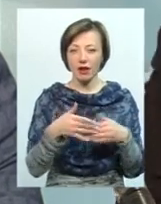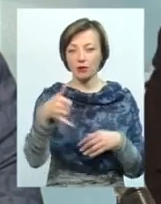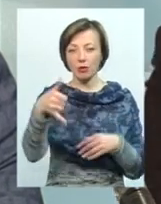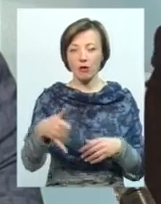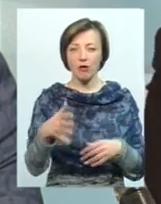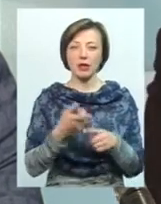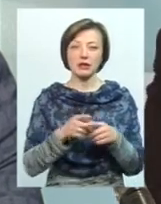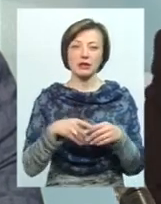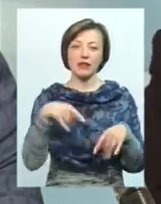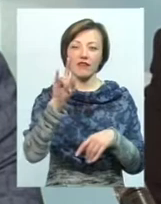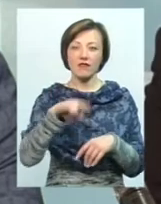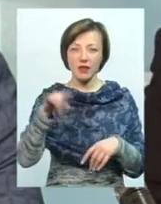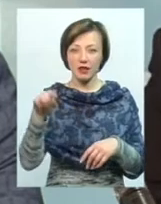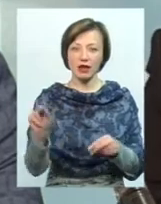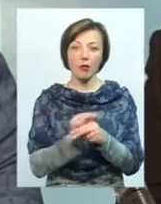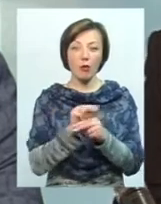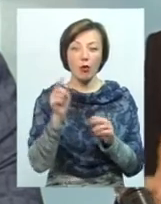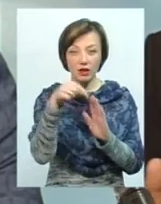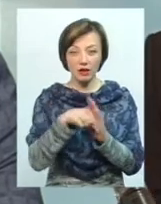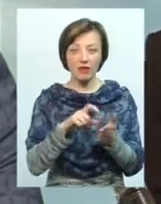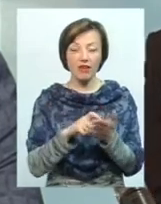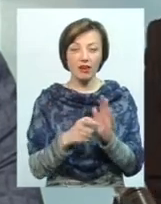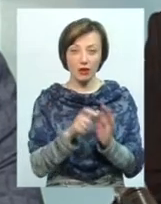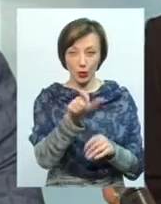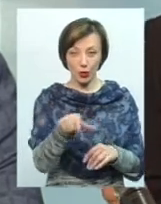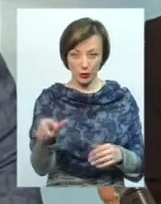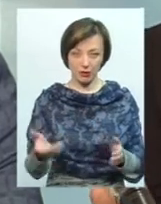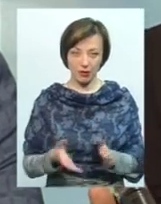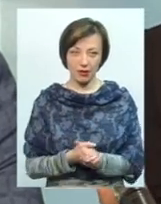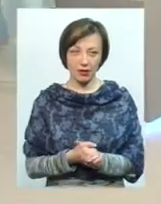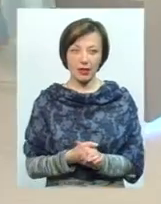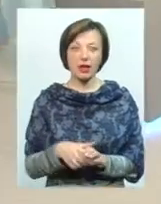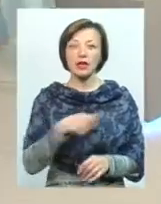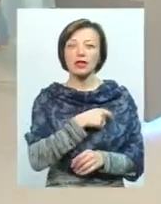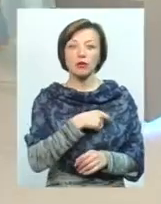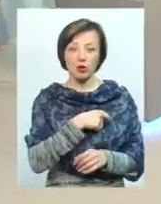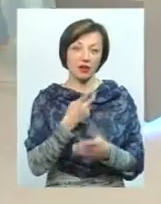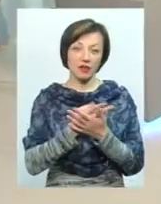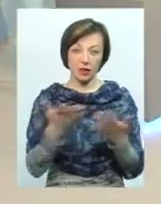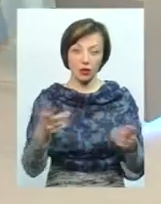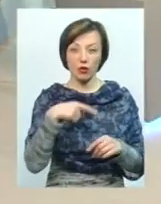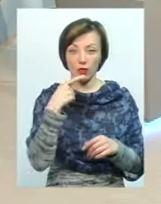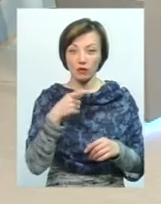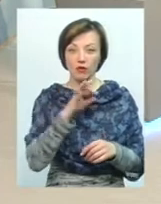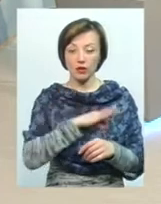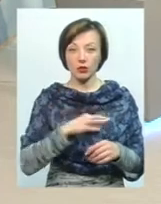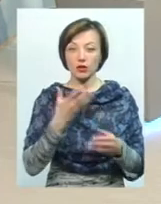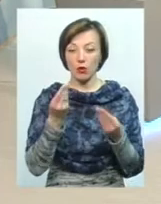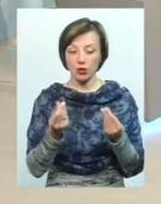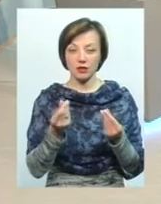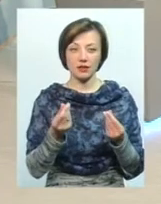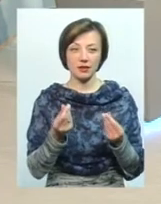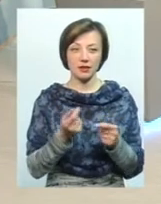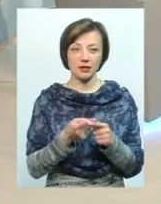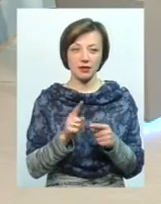вікна, це і ремонти в квартирах виборців. Тобто, депутати відкрито говорять, що вони використовують свої кошти.